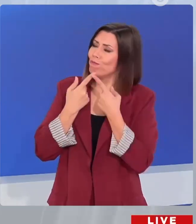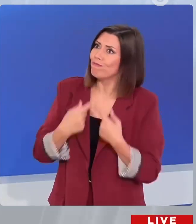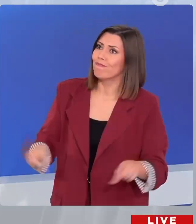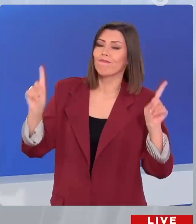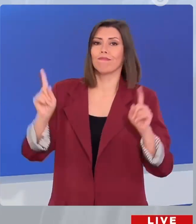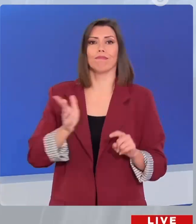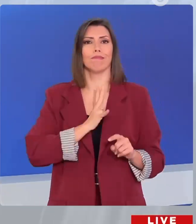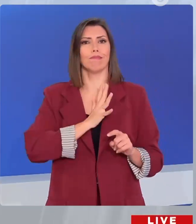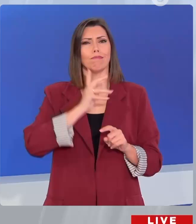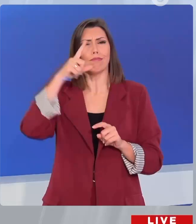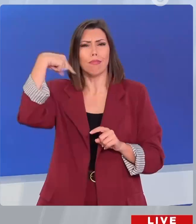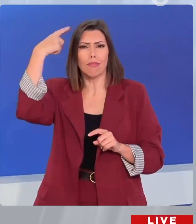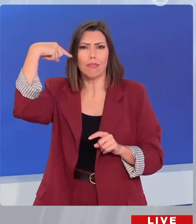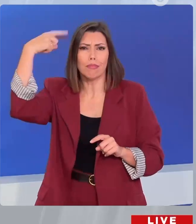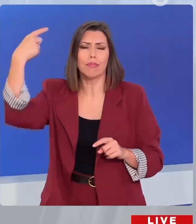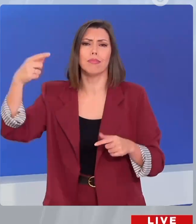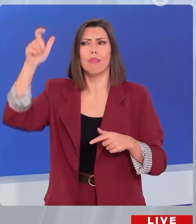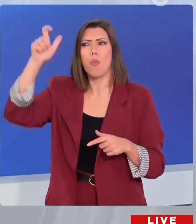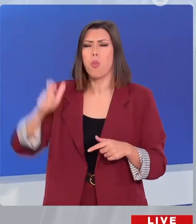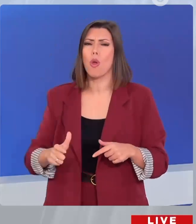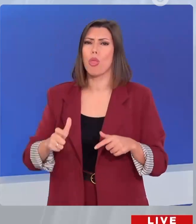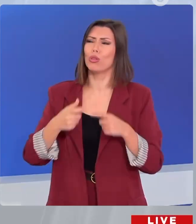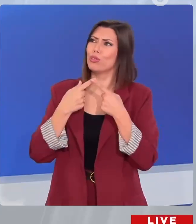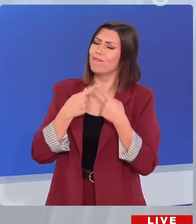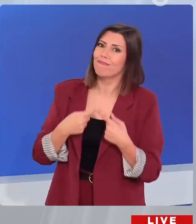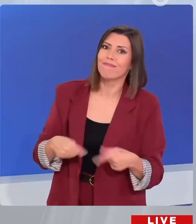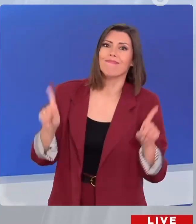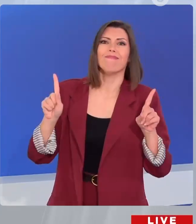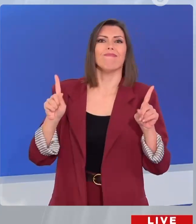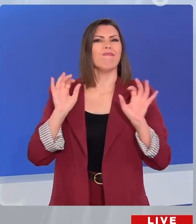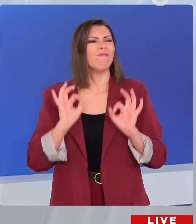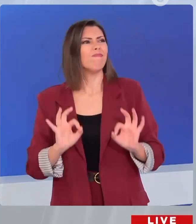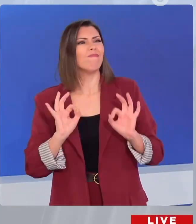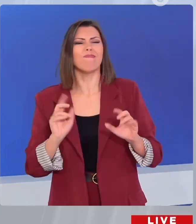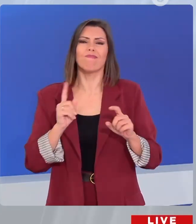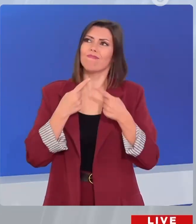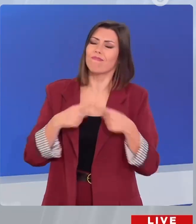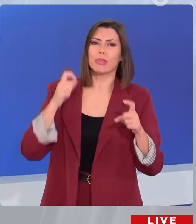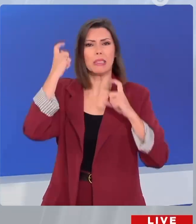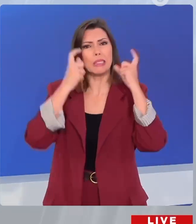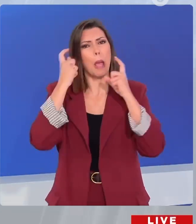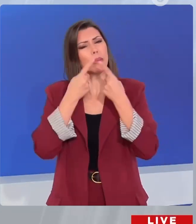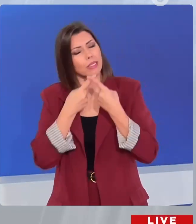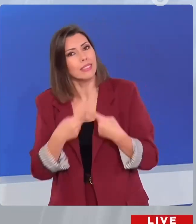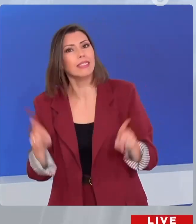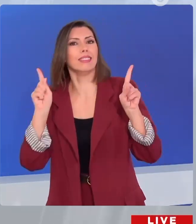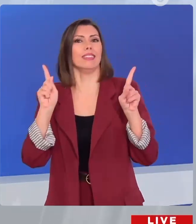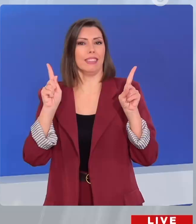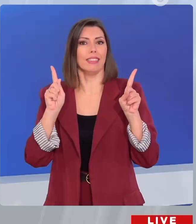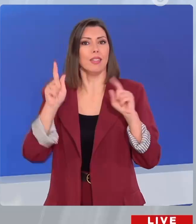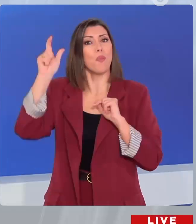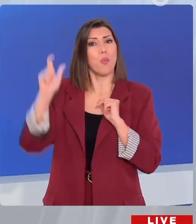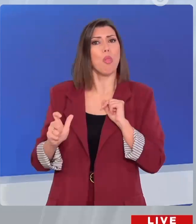εμπνευσμένος, κοσμοπολίτης, αντισυμβατικός, με έναν τρόπο σκέψης και πράξης που δεν έμπαινε σε καλούπια και που